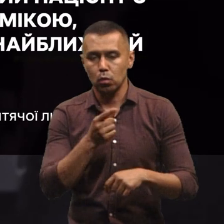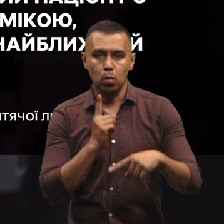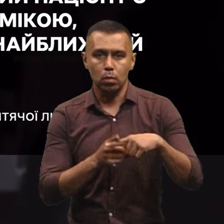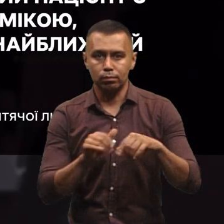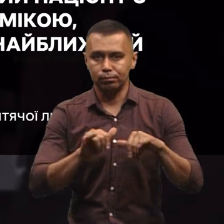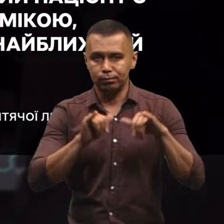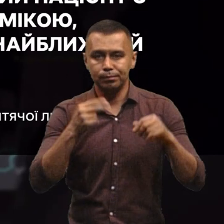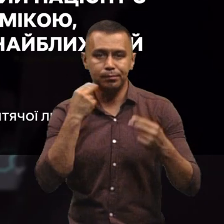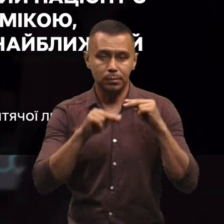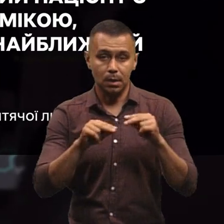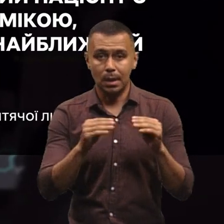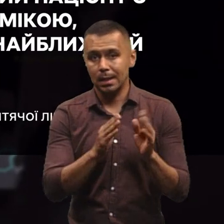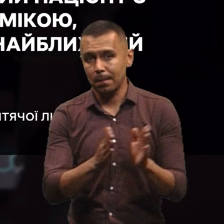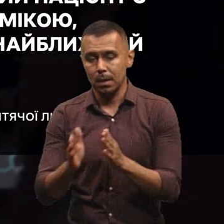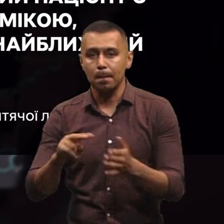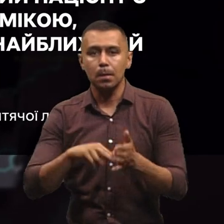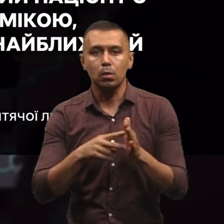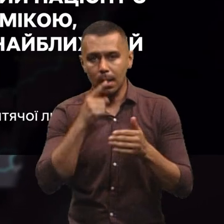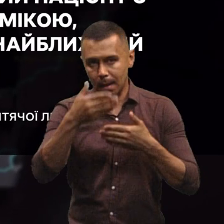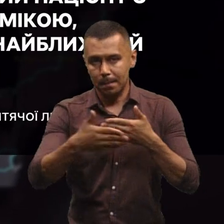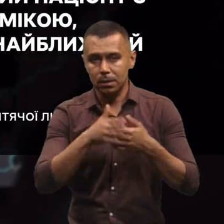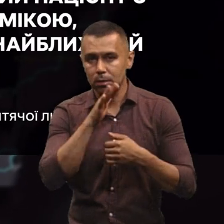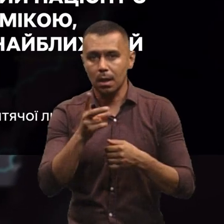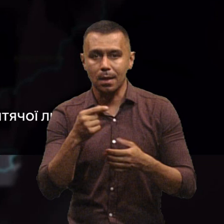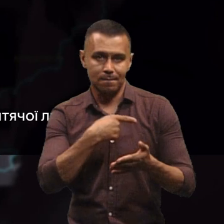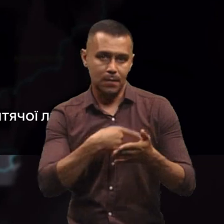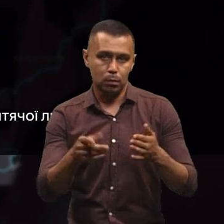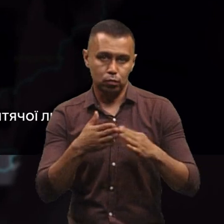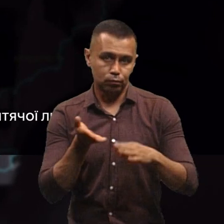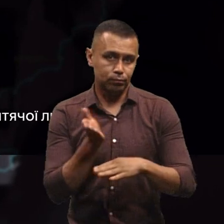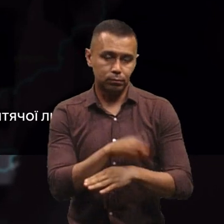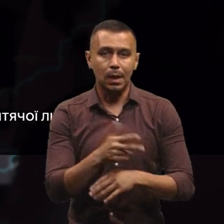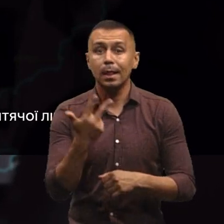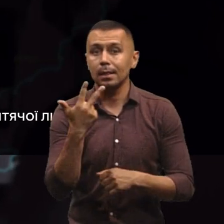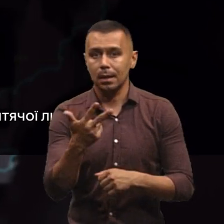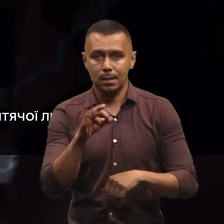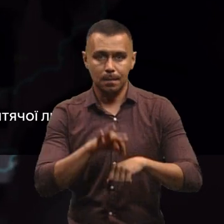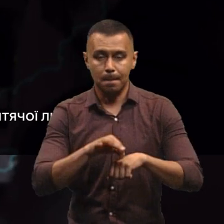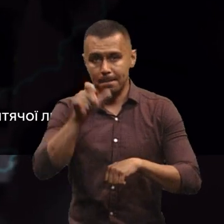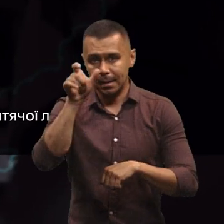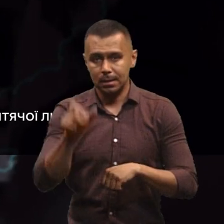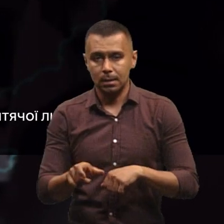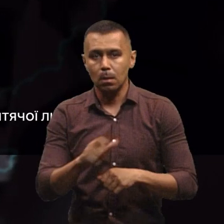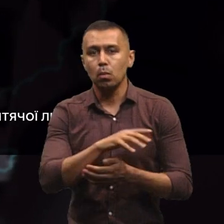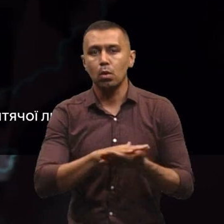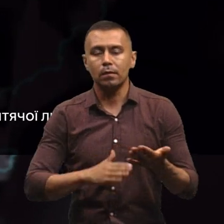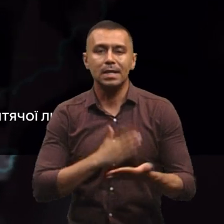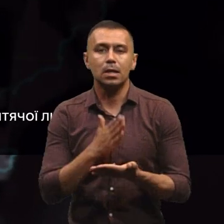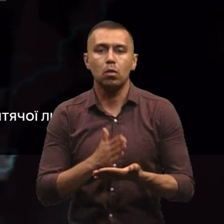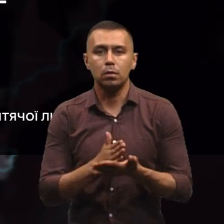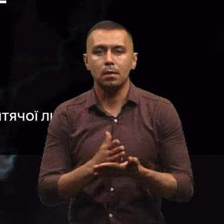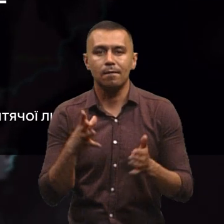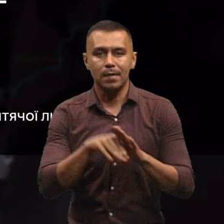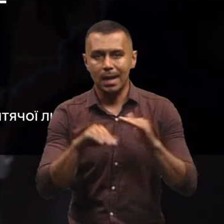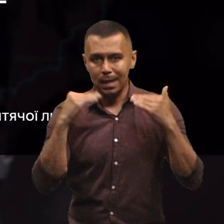динамікою, стабільний, планується в найближчий час на витиску. І третій пацієнт продовжує знаходитись в